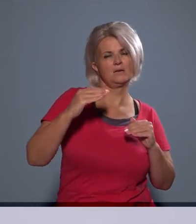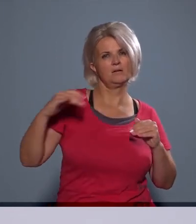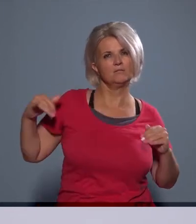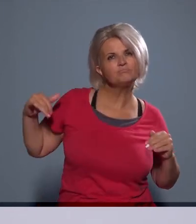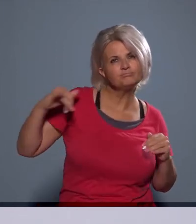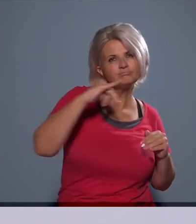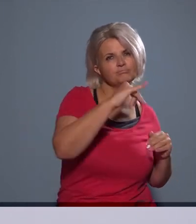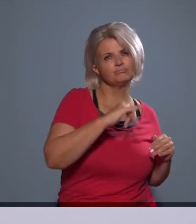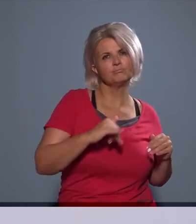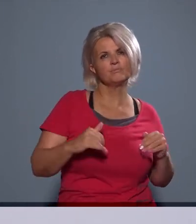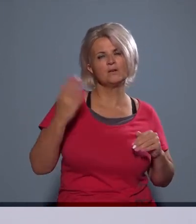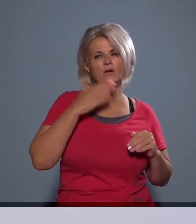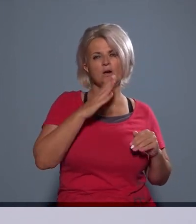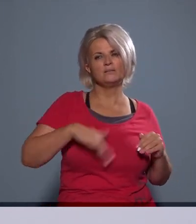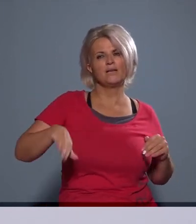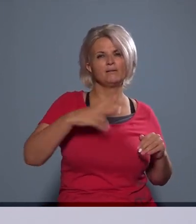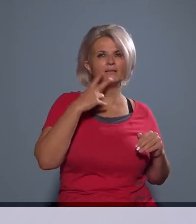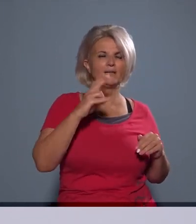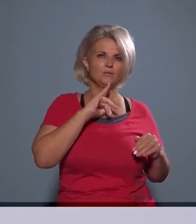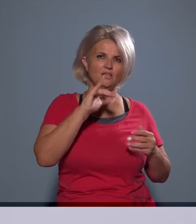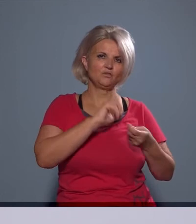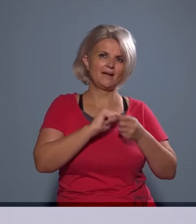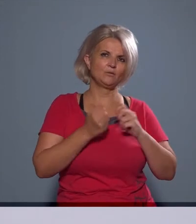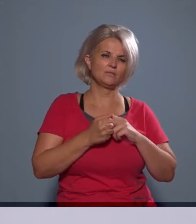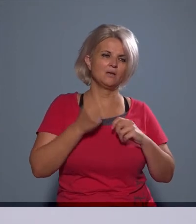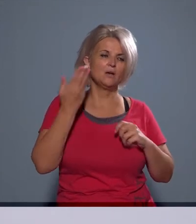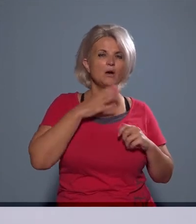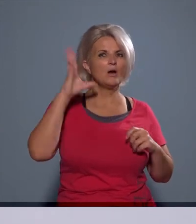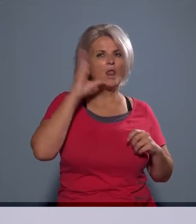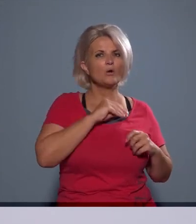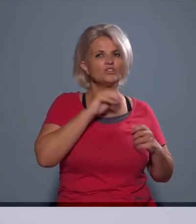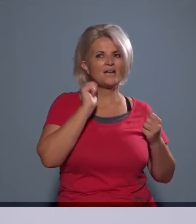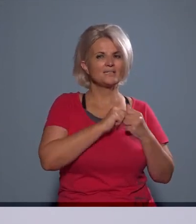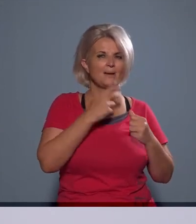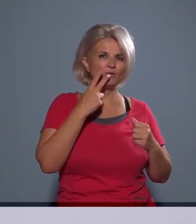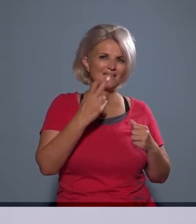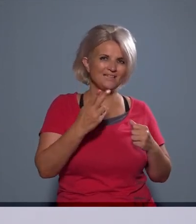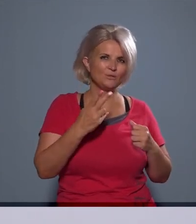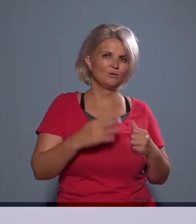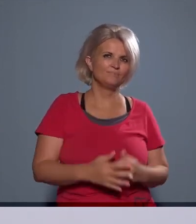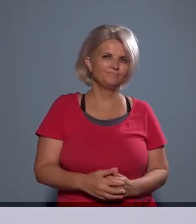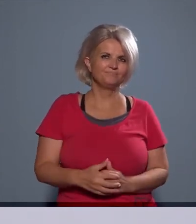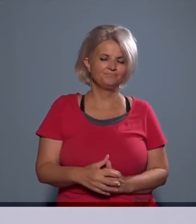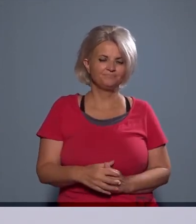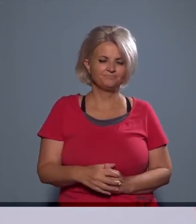és ha csak a területet nézzük, akkor persze nincs változás, de ha a lakosság számot, akkor akár a